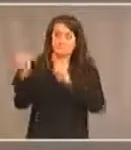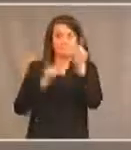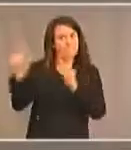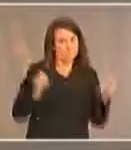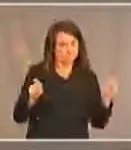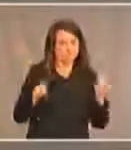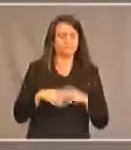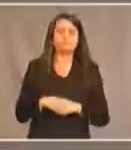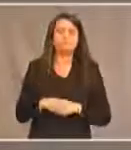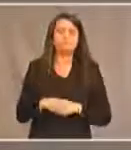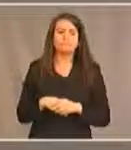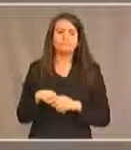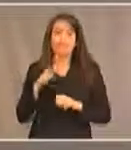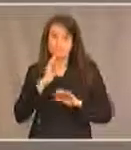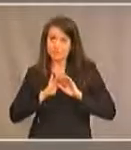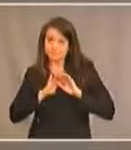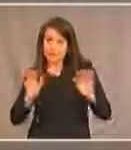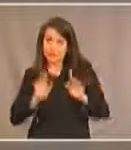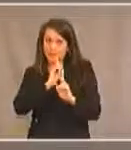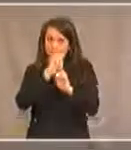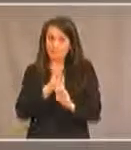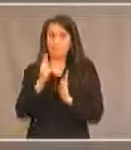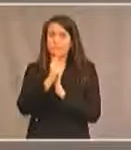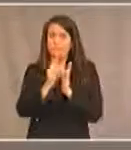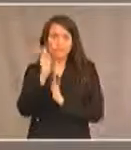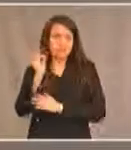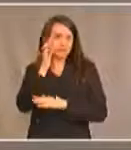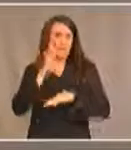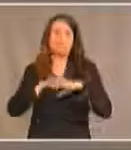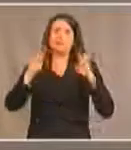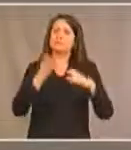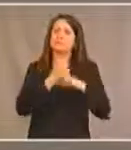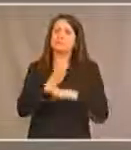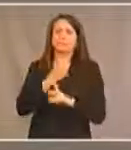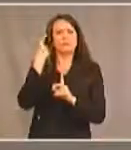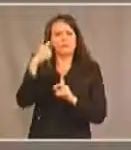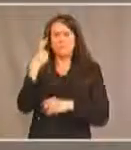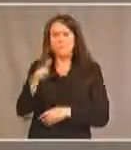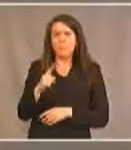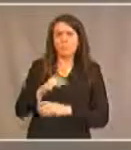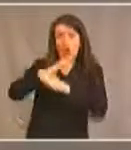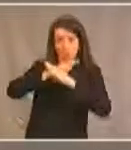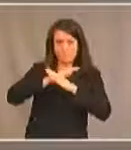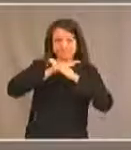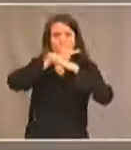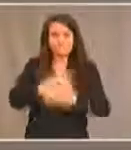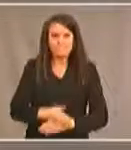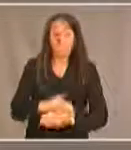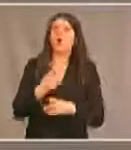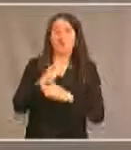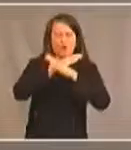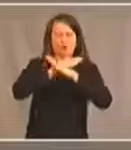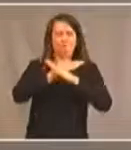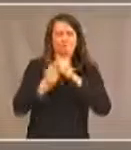De façon générale, l'objectif de cette loi fédérale sur l'accessibilité vise à éliminer les obstacles systémiques